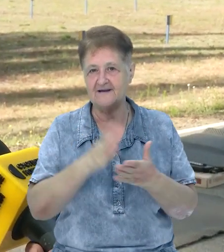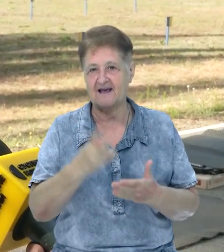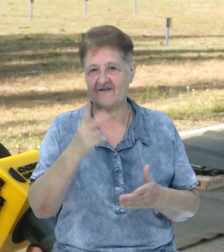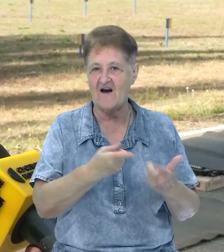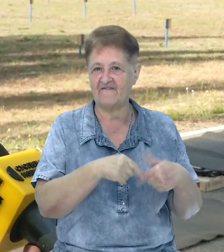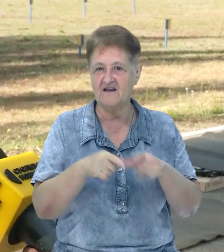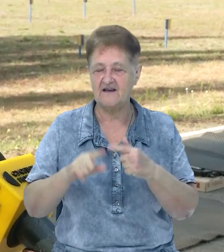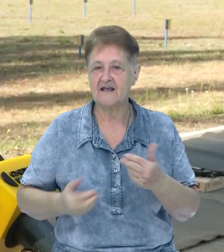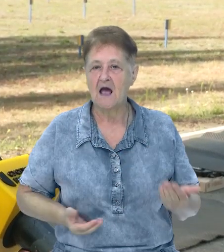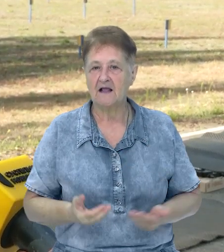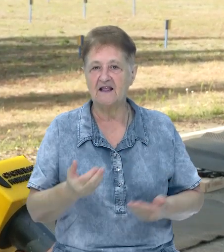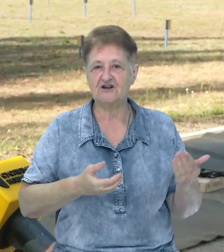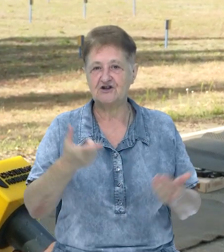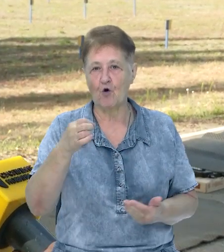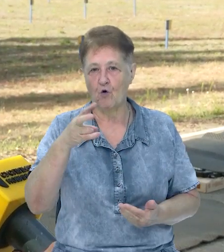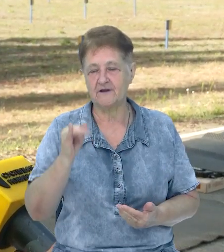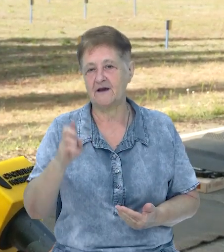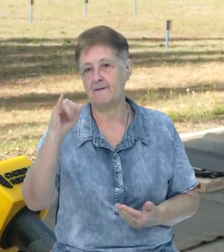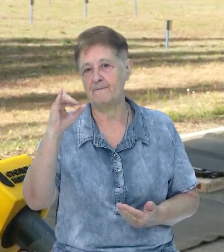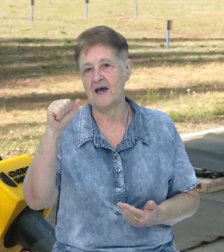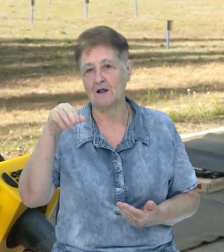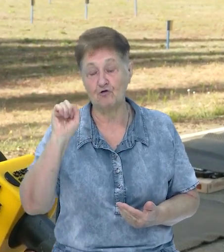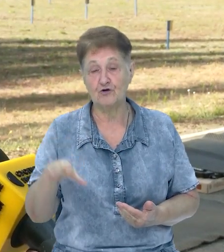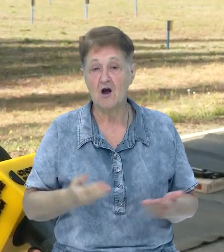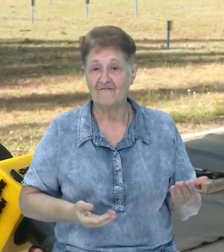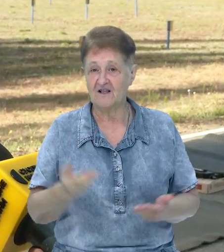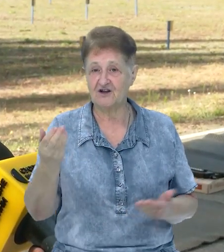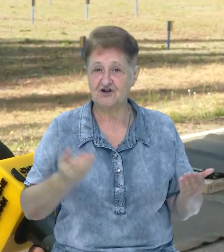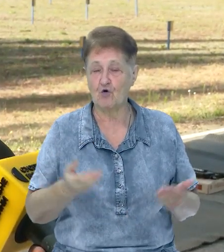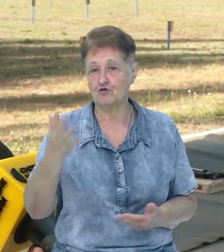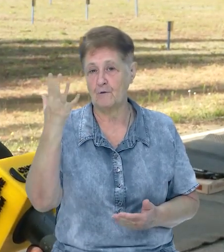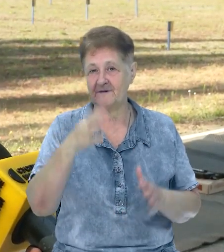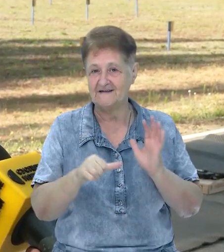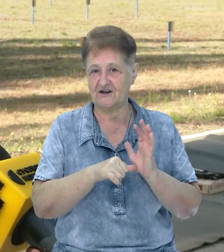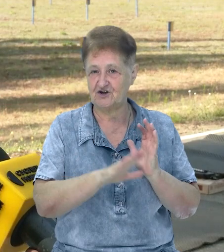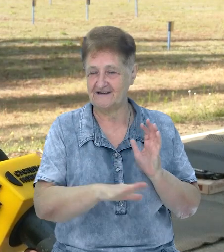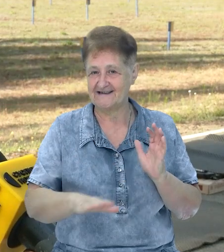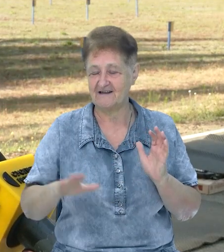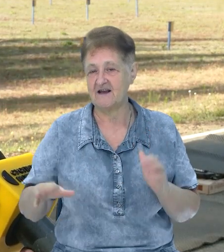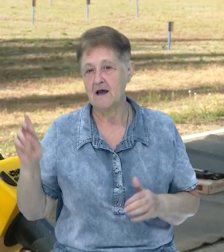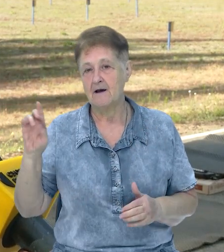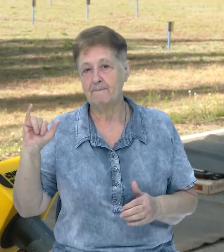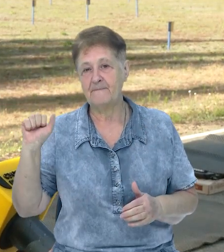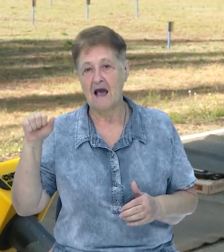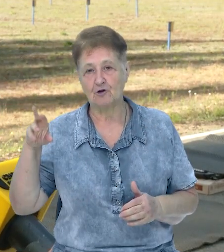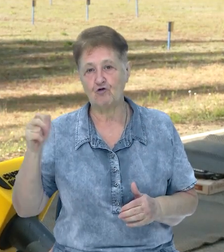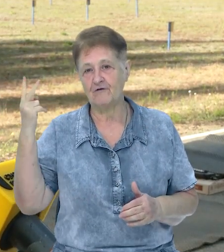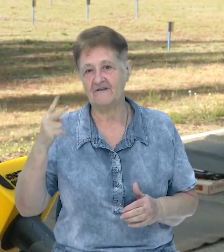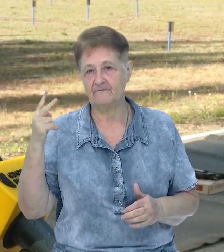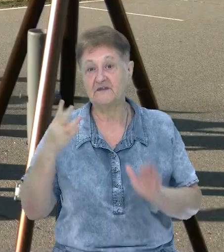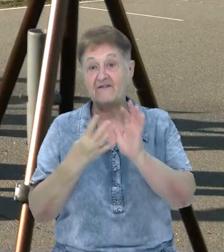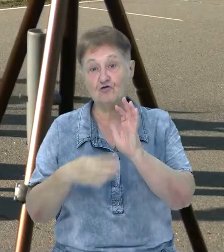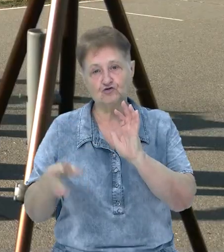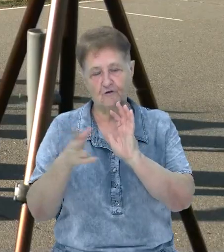відділення – це лижні гонки і біатлон. В лижних гонках у нас 56 дітей, в біатлоні 98.